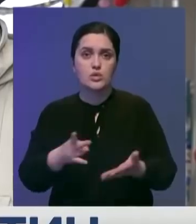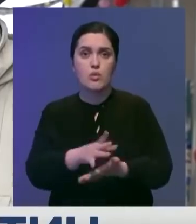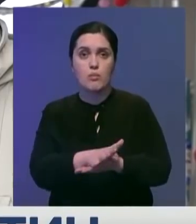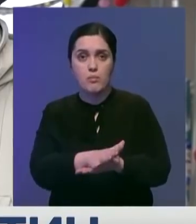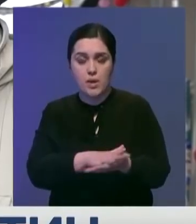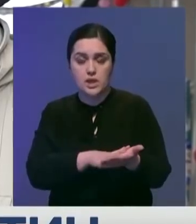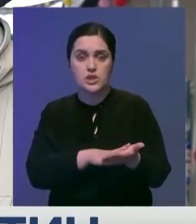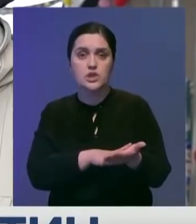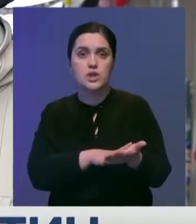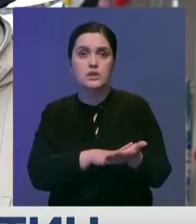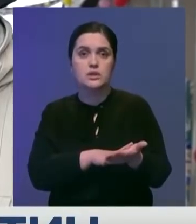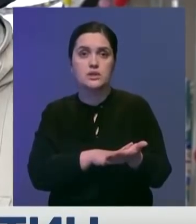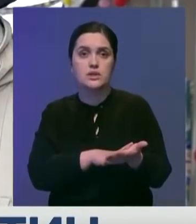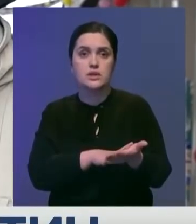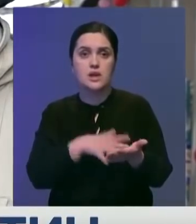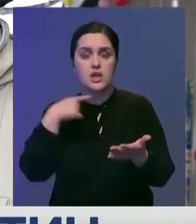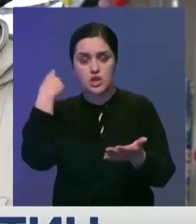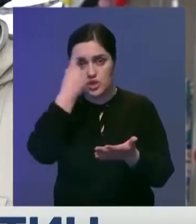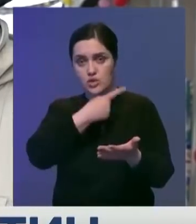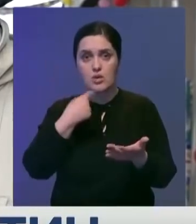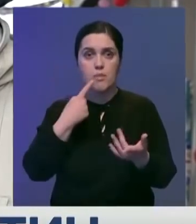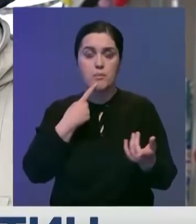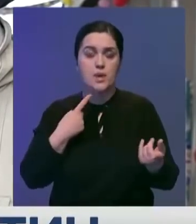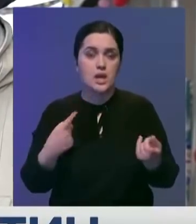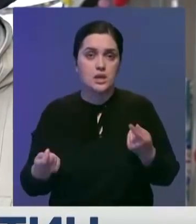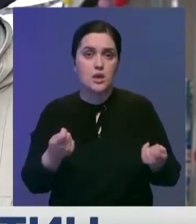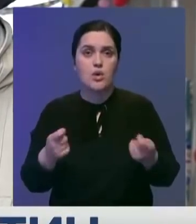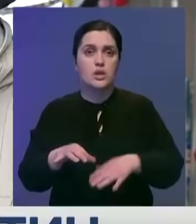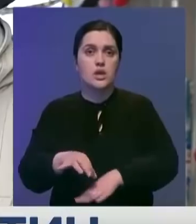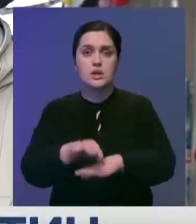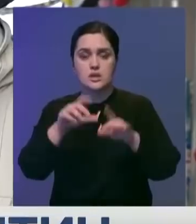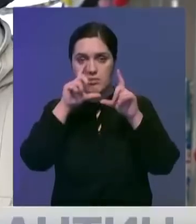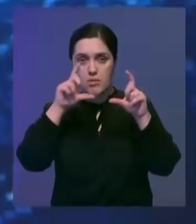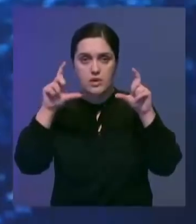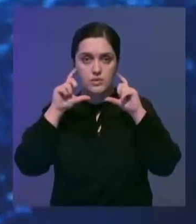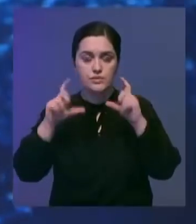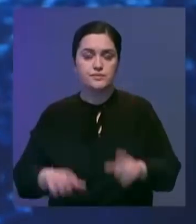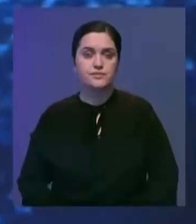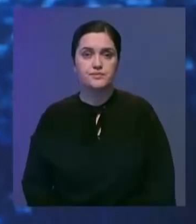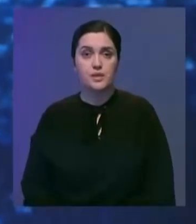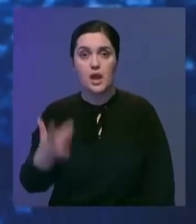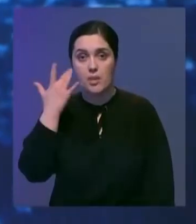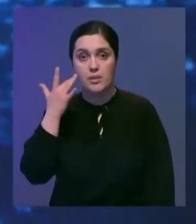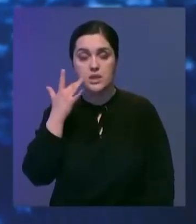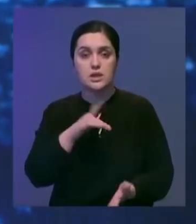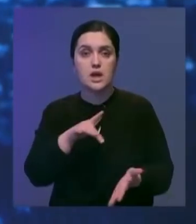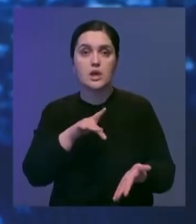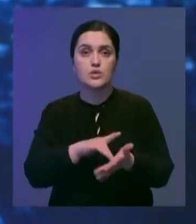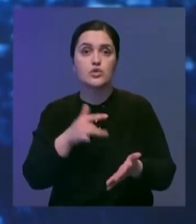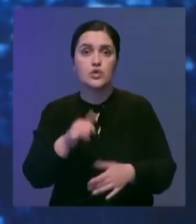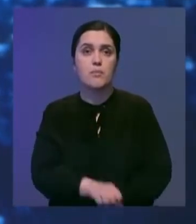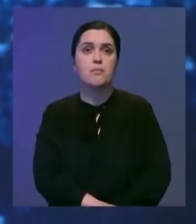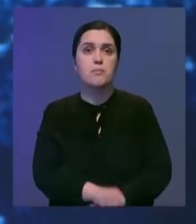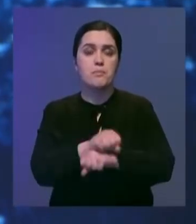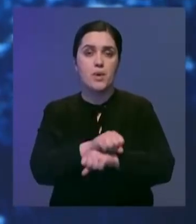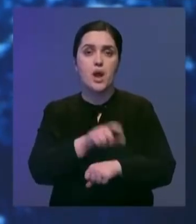личную предосторожность. Носить маску. В ряде американских городов проходят